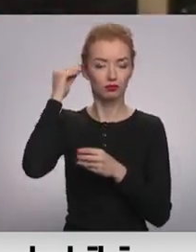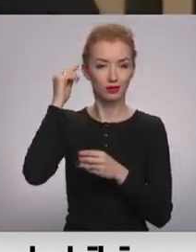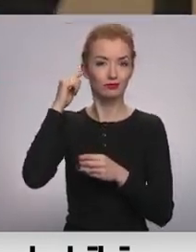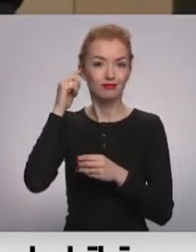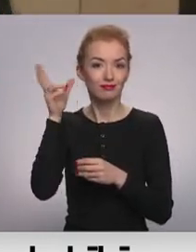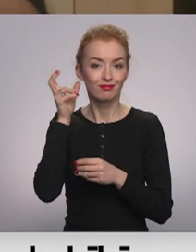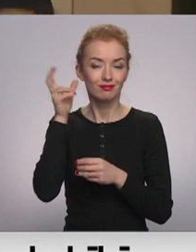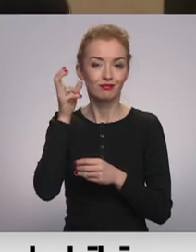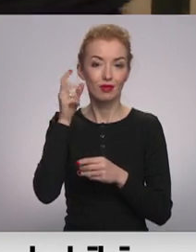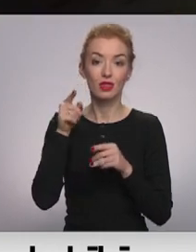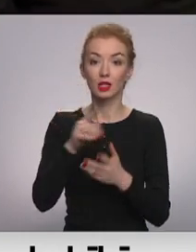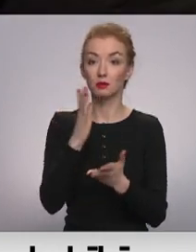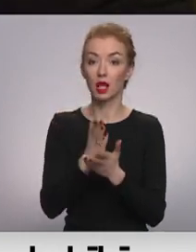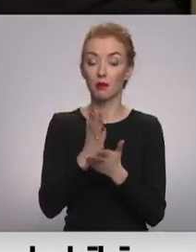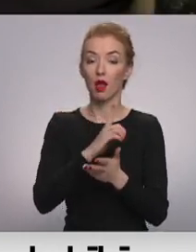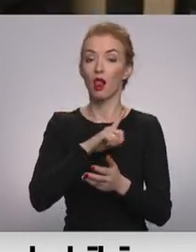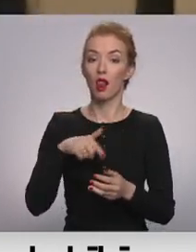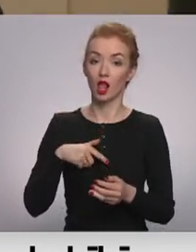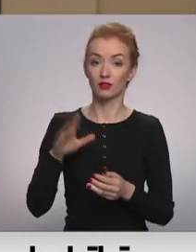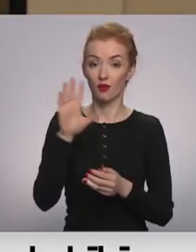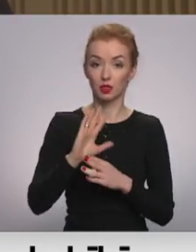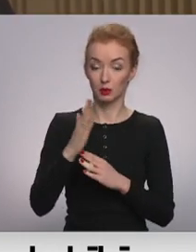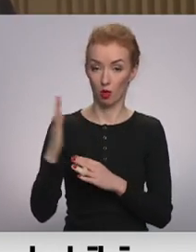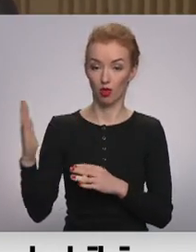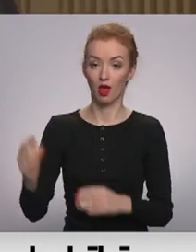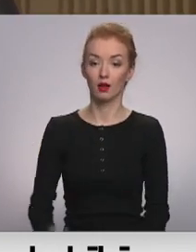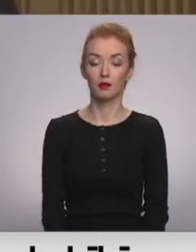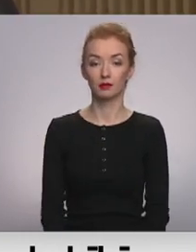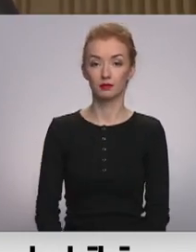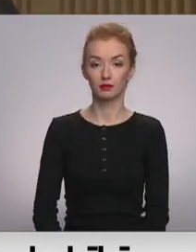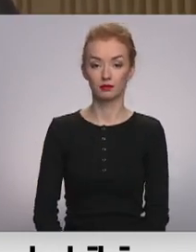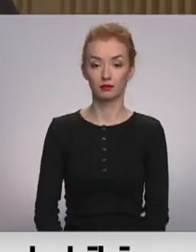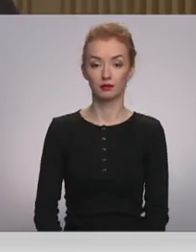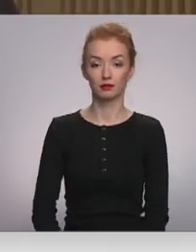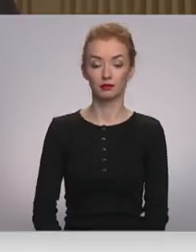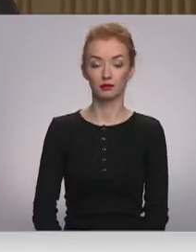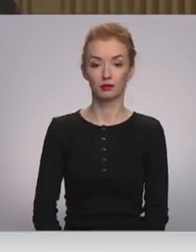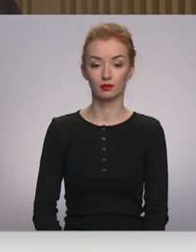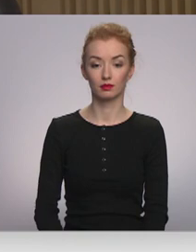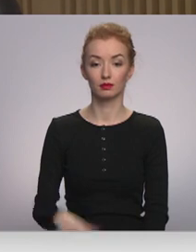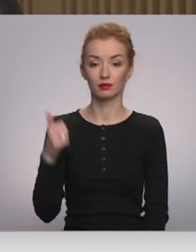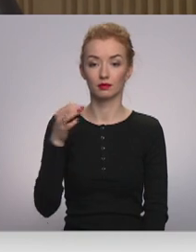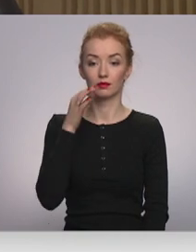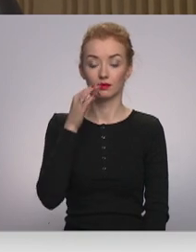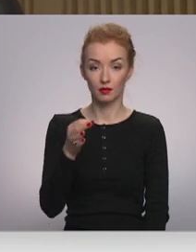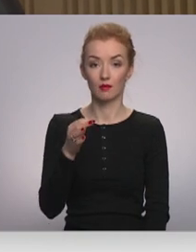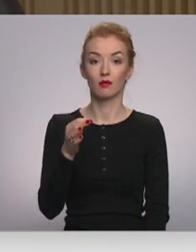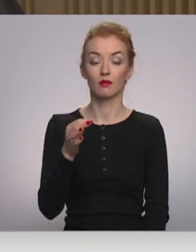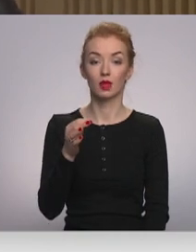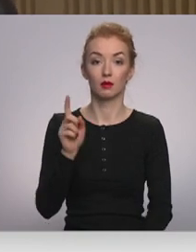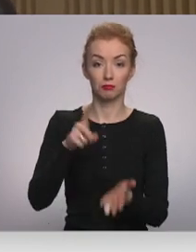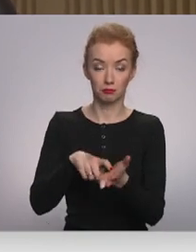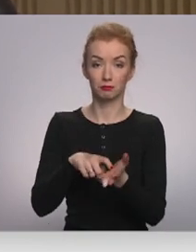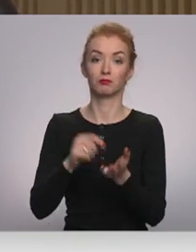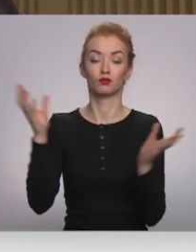Dzirdas cilpas ir pieejamas Latvijas Nacionālajā bibliotēkā. Pēc noteikti pasākums. Mēs sūtam signālu uz šo ierīcu,